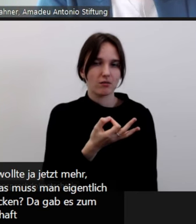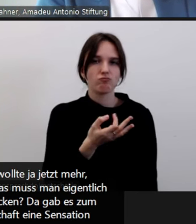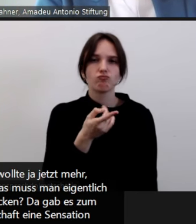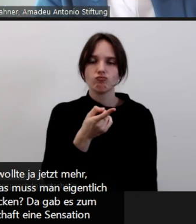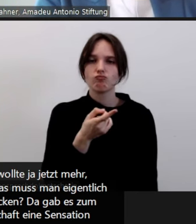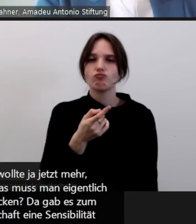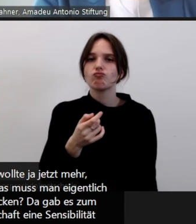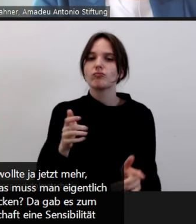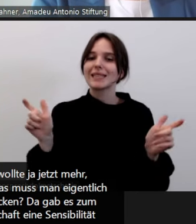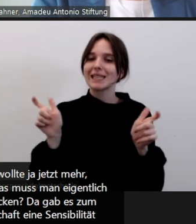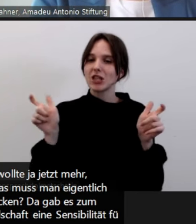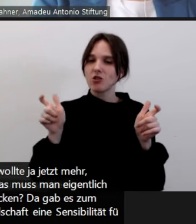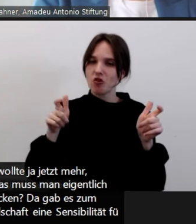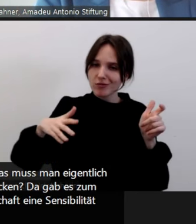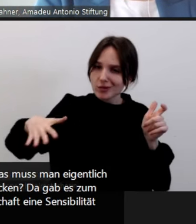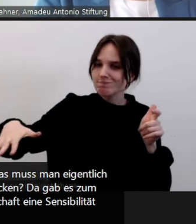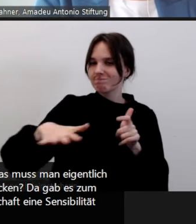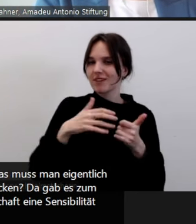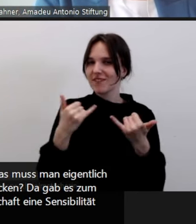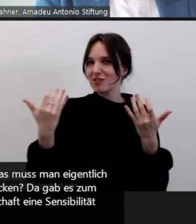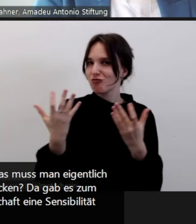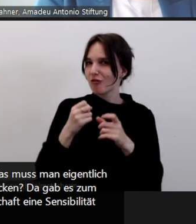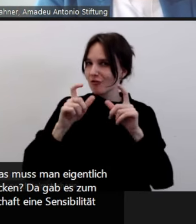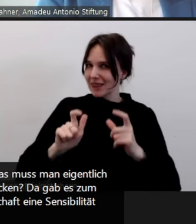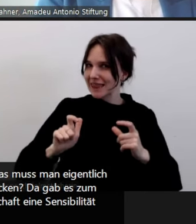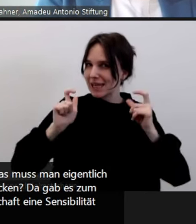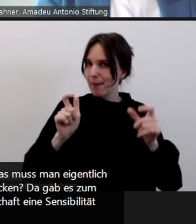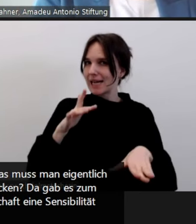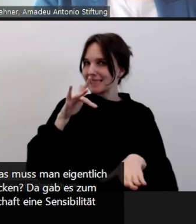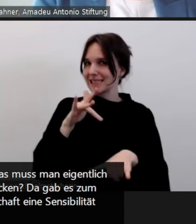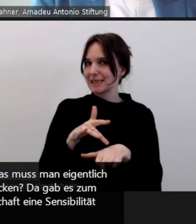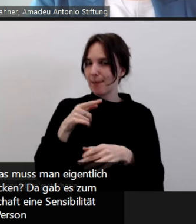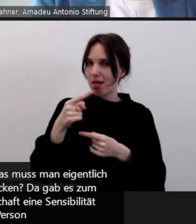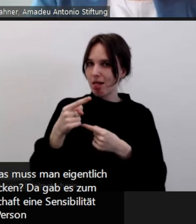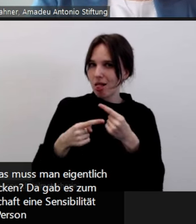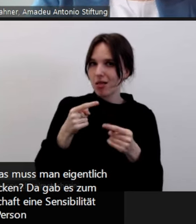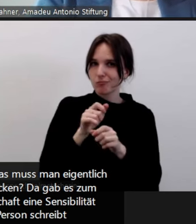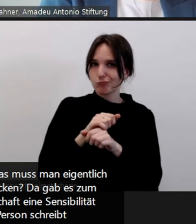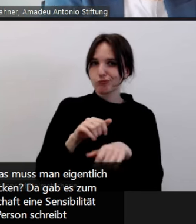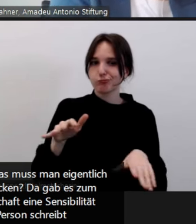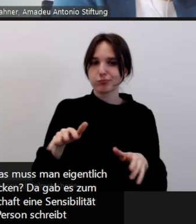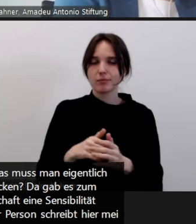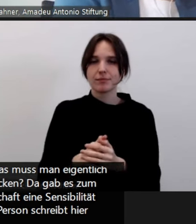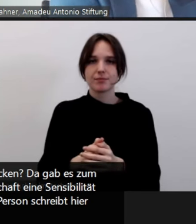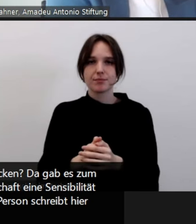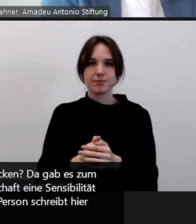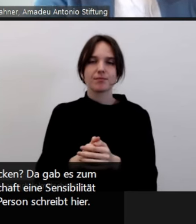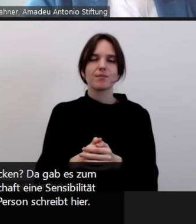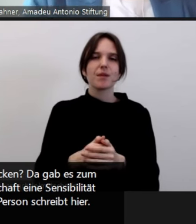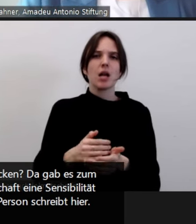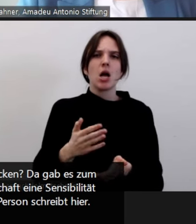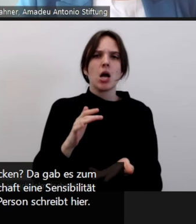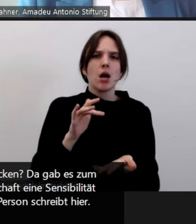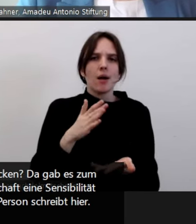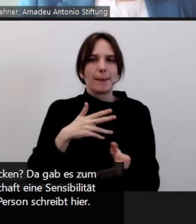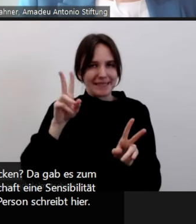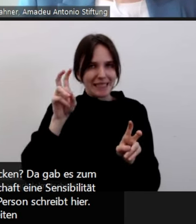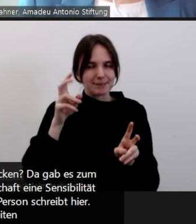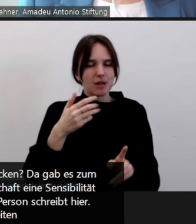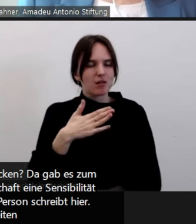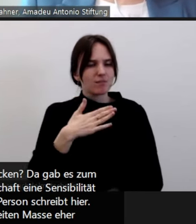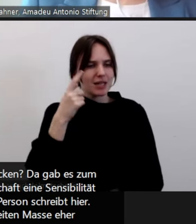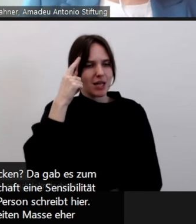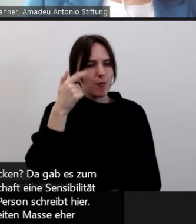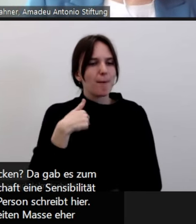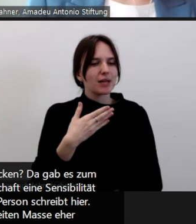Sensibilität für das Thema erzeugt werden? Die Frage der Person schreibt hier, meiner Meinung nach wird das Thema in der breiten Masse